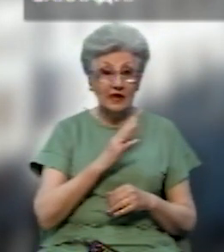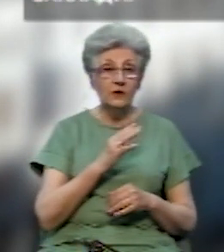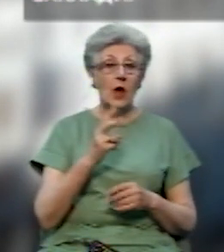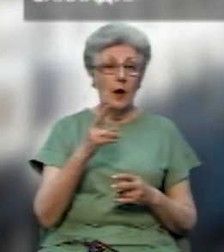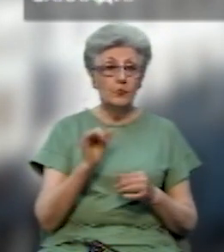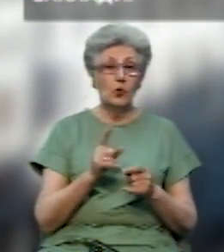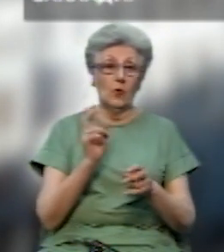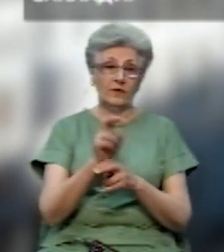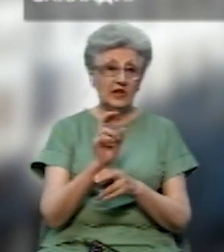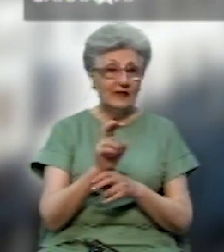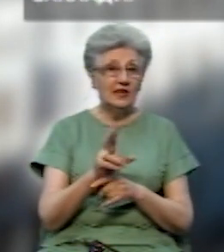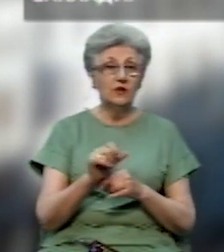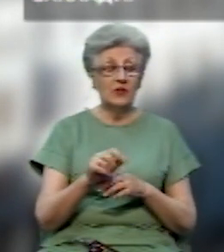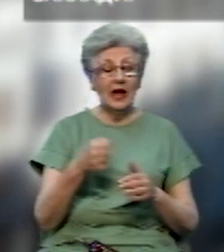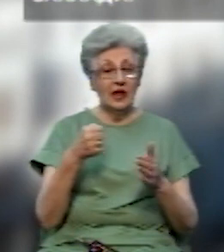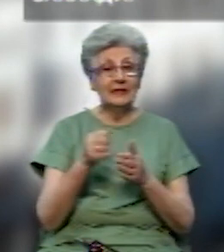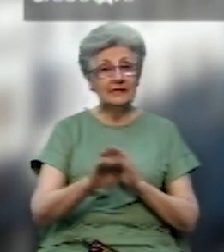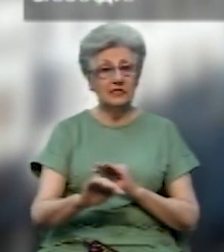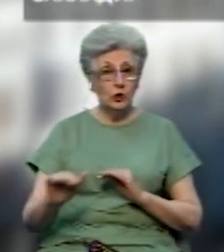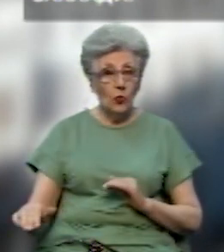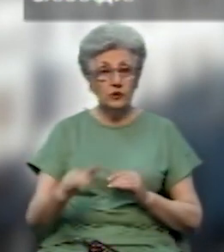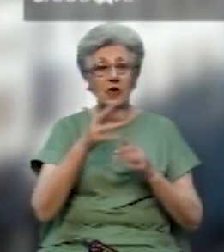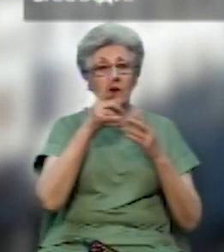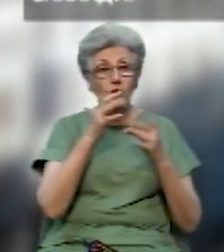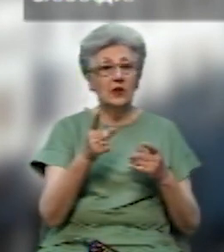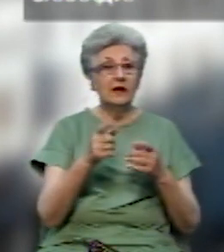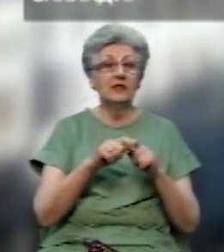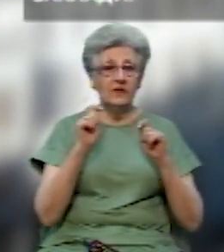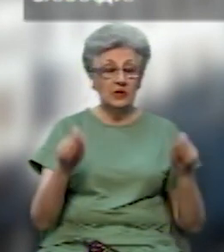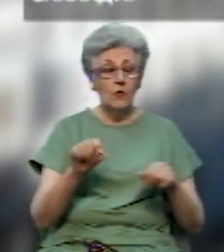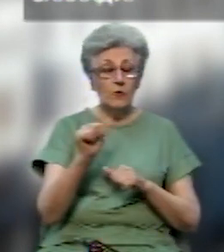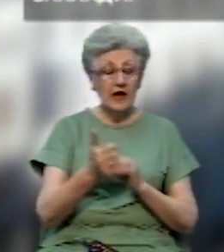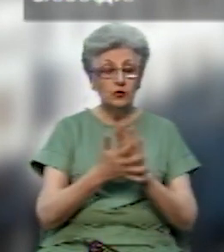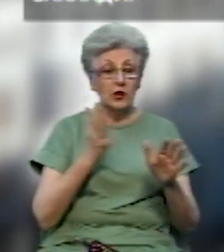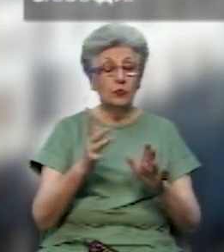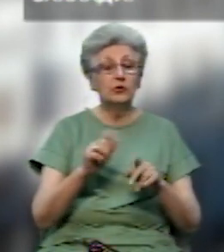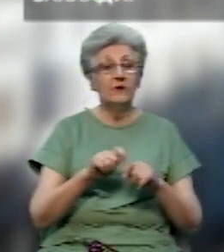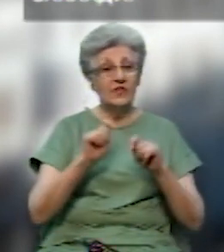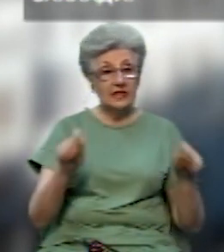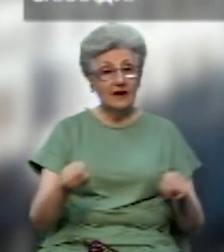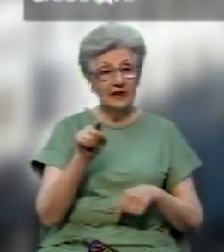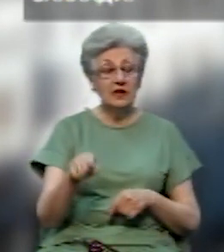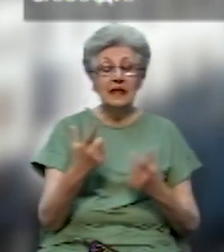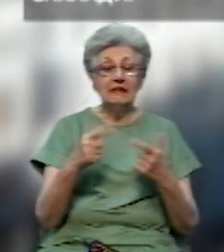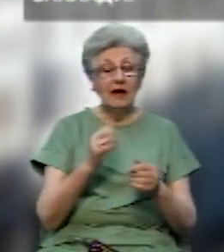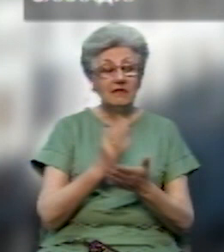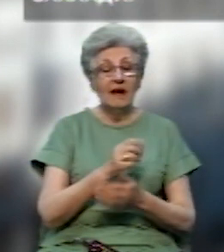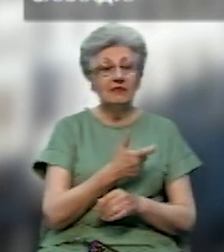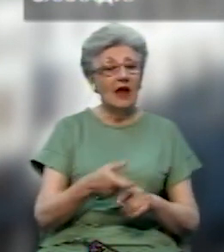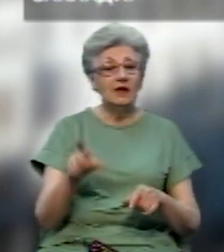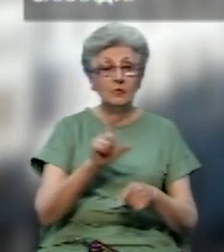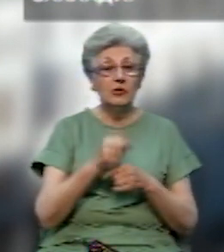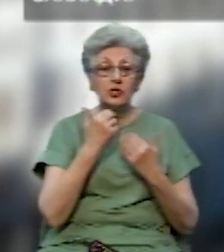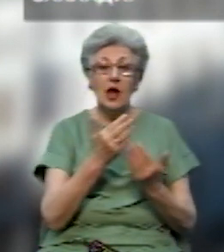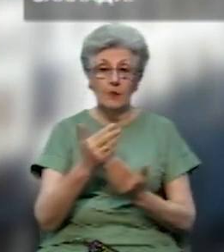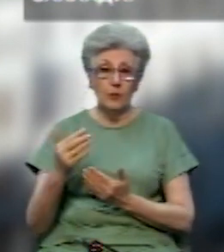навчальних закладів, коли вони відкриються, в першу чергу будемо відкривати ті, де є найбільший попер. Будемо пробувати так, щоб